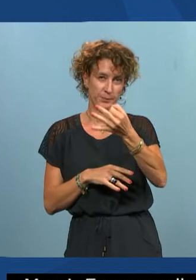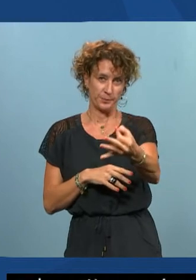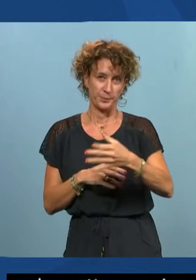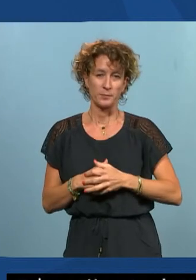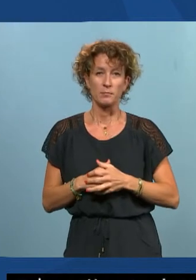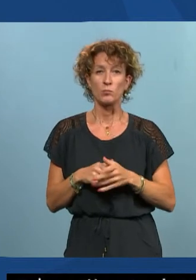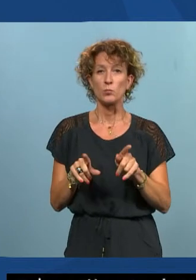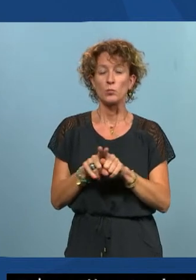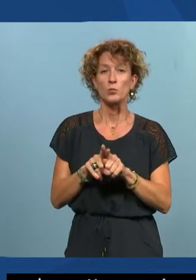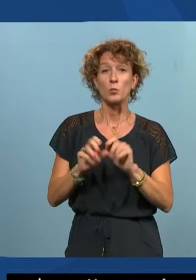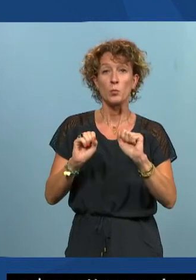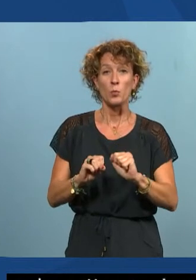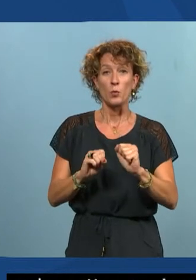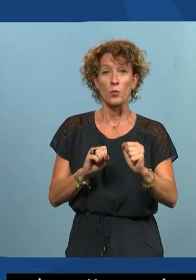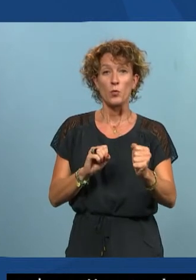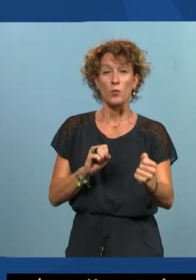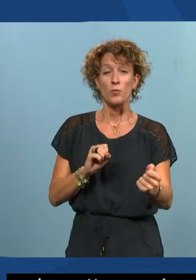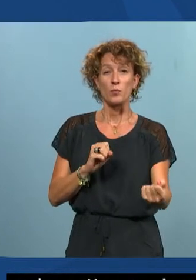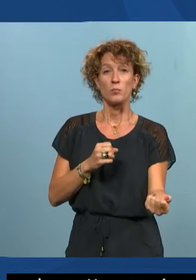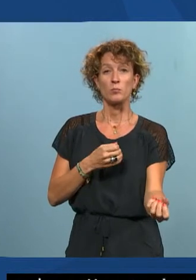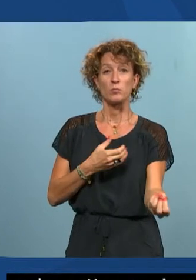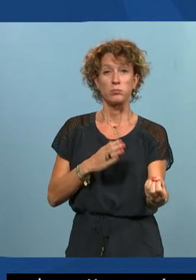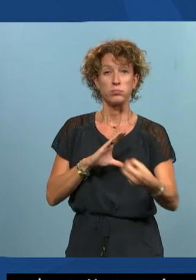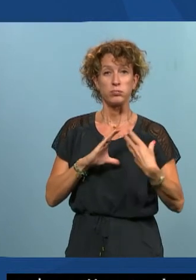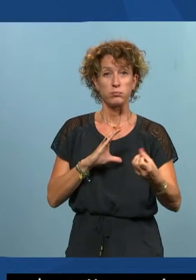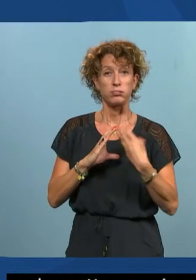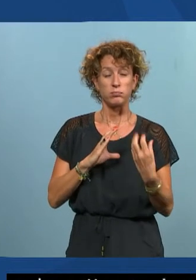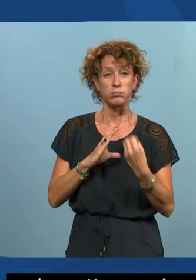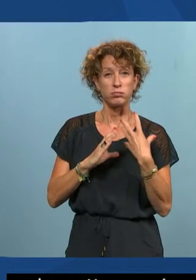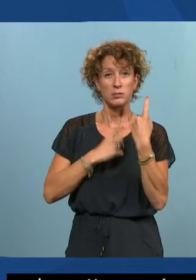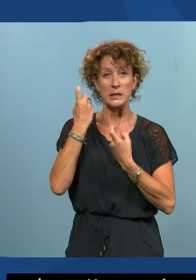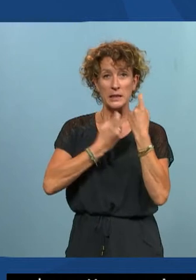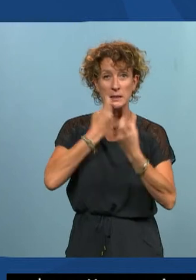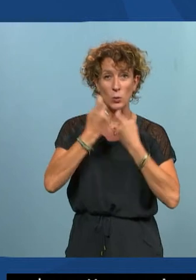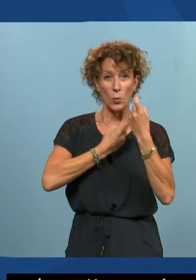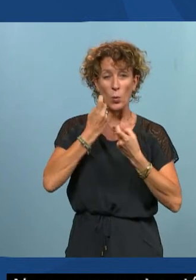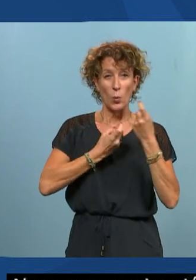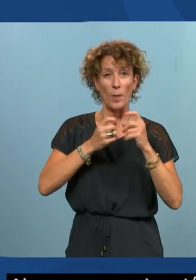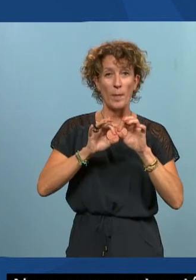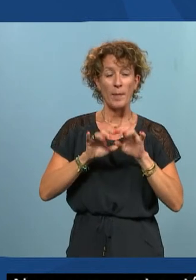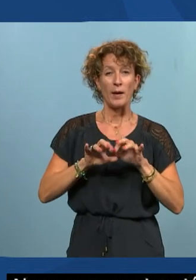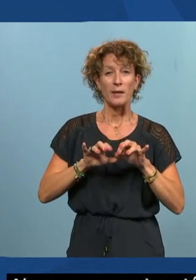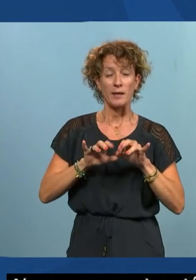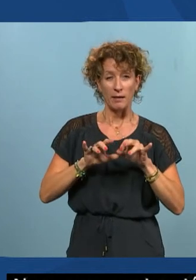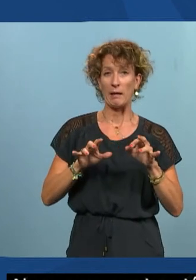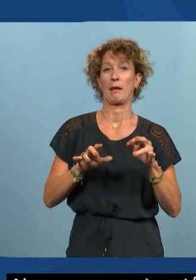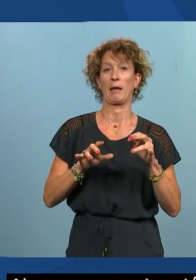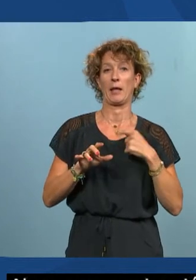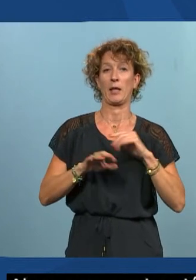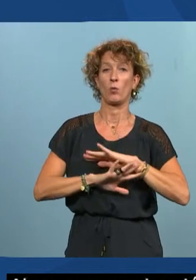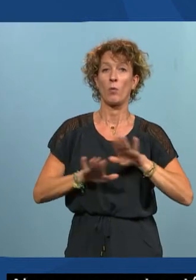vous pouvez aussi faire remonter les questions par écrit on les attend on y répondra tout à l'heure on prendra un temps à la fin pour répondre à vos questions